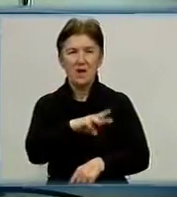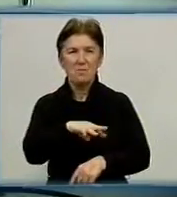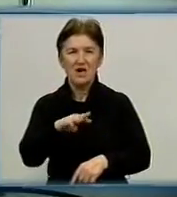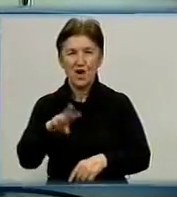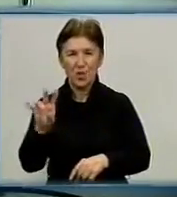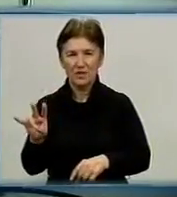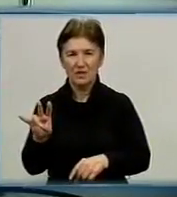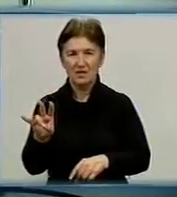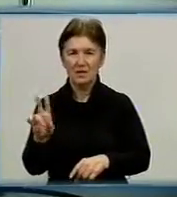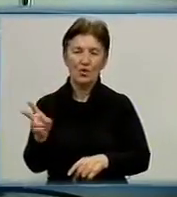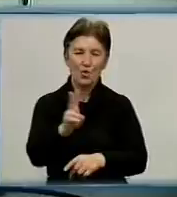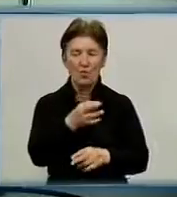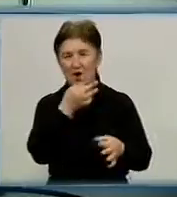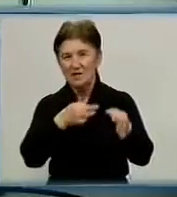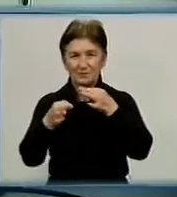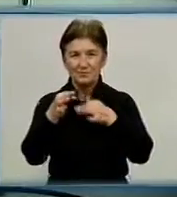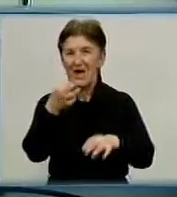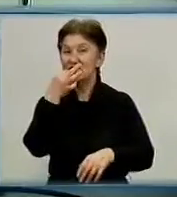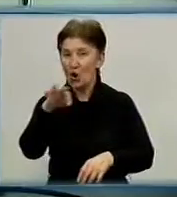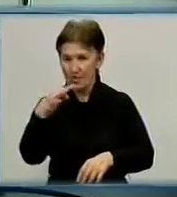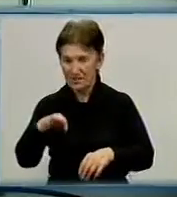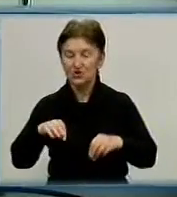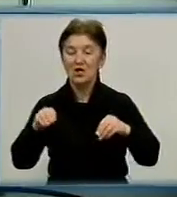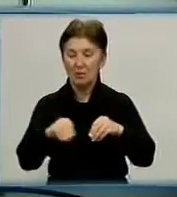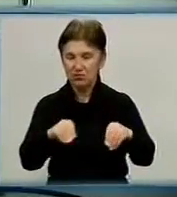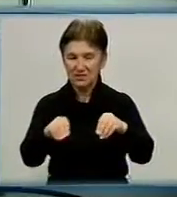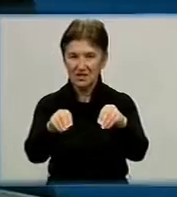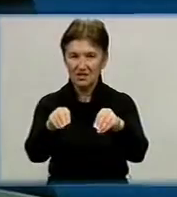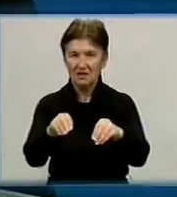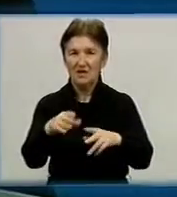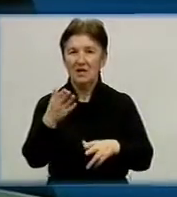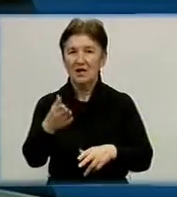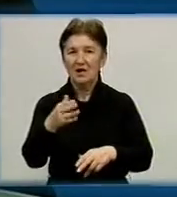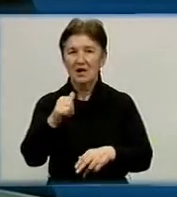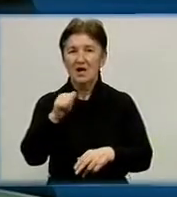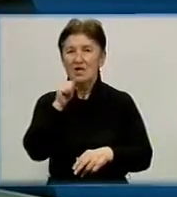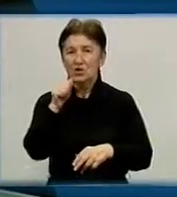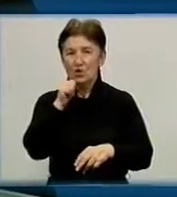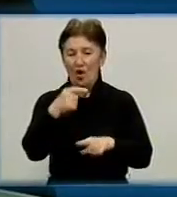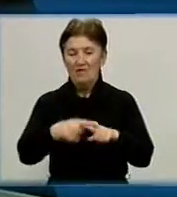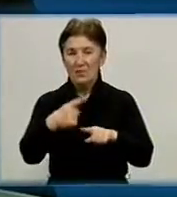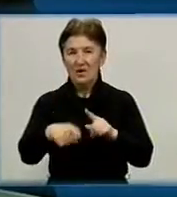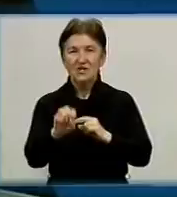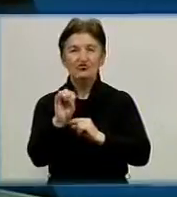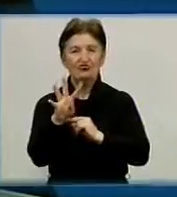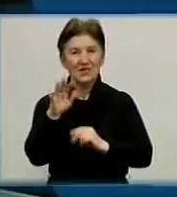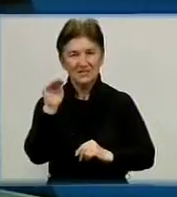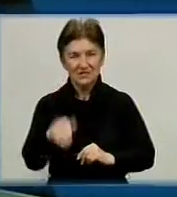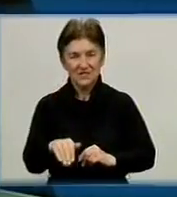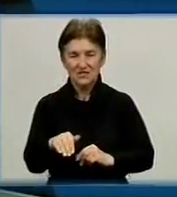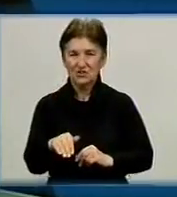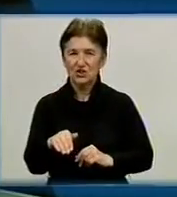вподоби. Соняшнику буде посіяно. Те, що я вже казав, цукрову буряка плануємо засіяти 14 тисяч 100